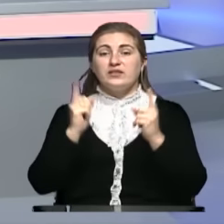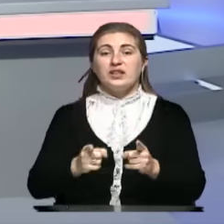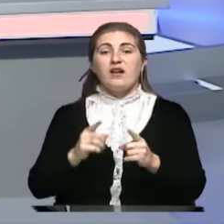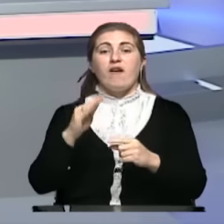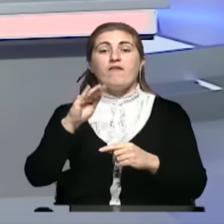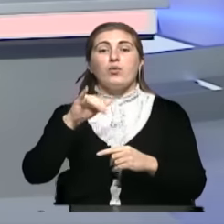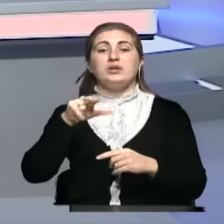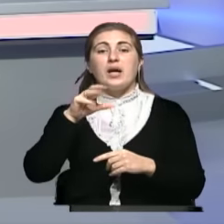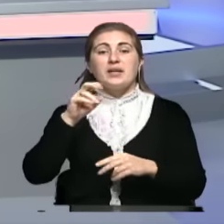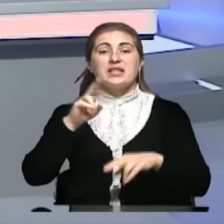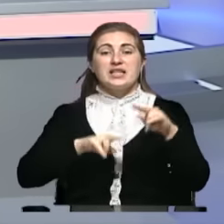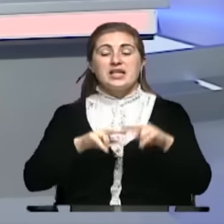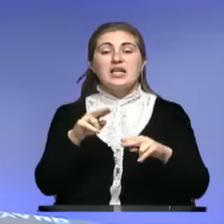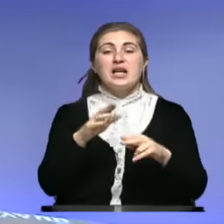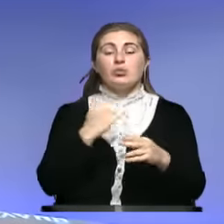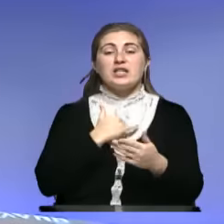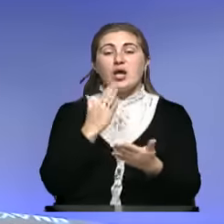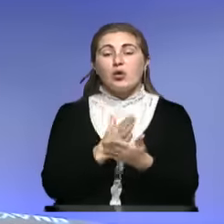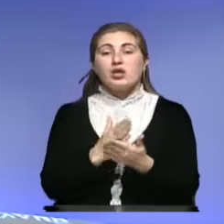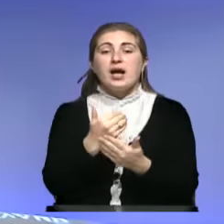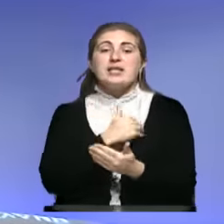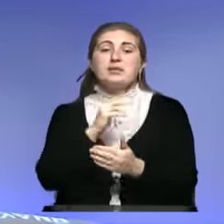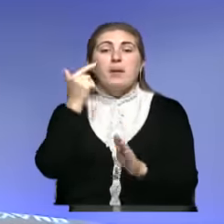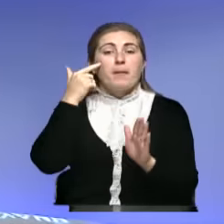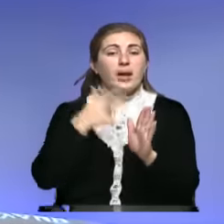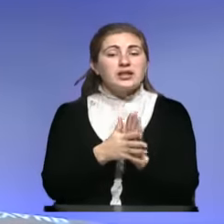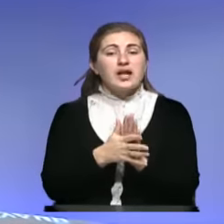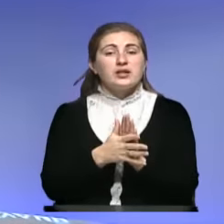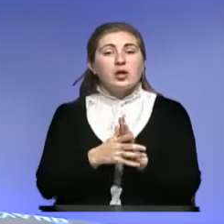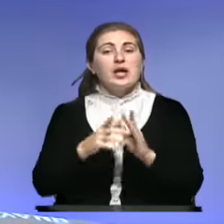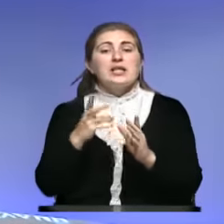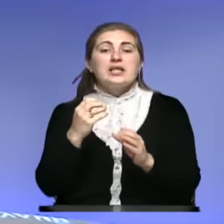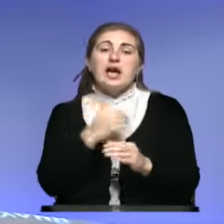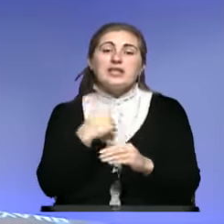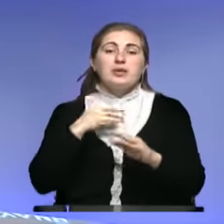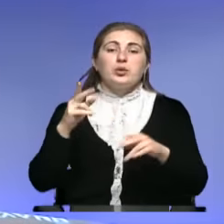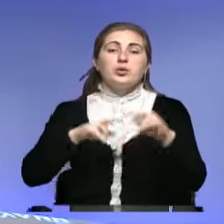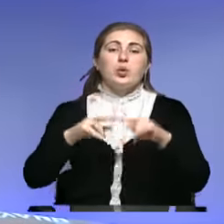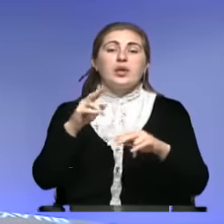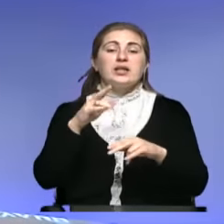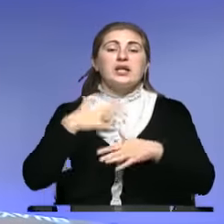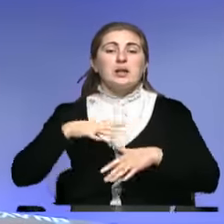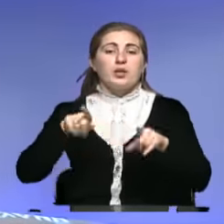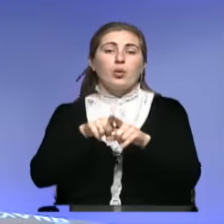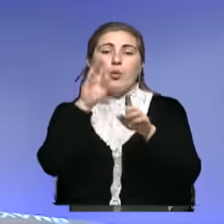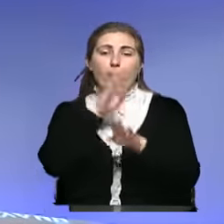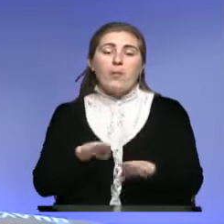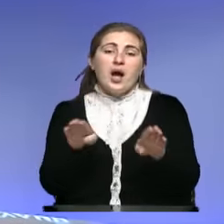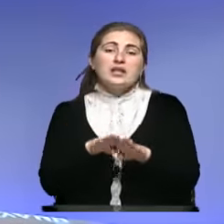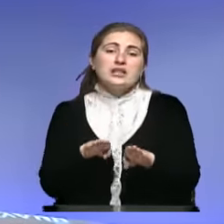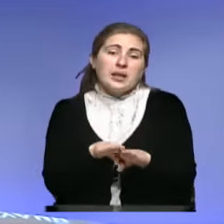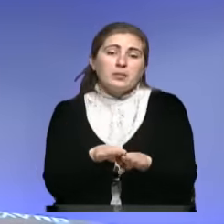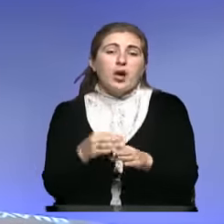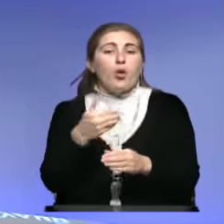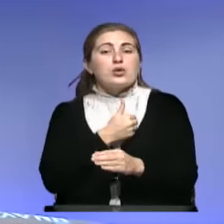строительной отрасли у нас заложен, но хотелось бы понять, что... Не хотелось бы строить Крым однотипным, панельным, хочется